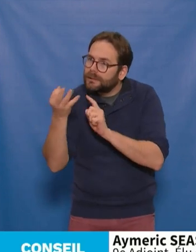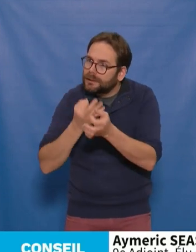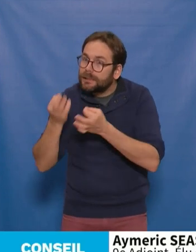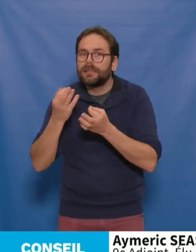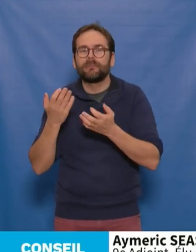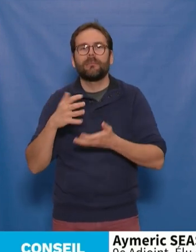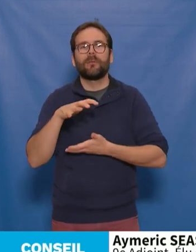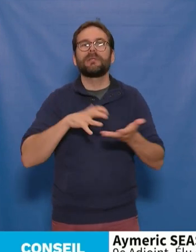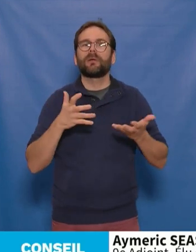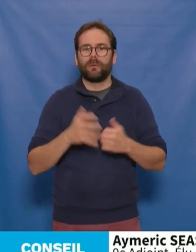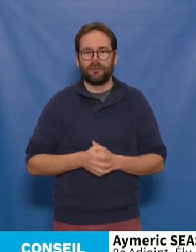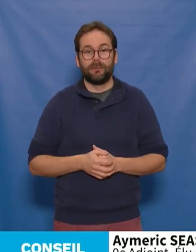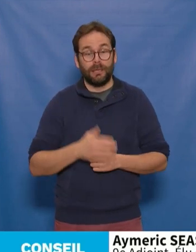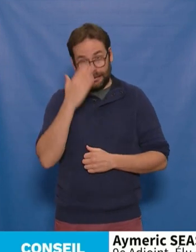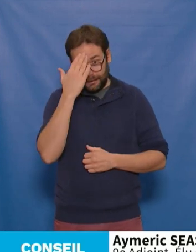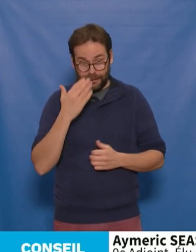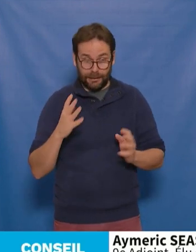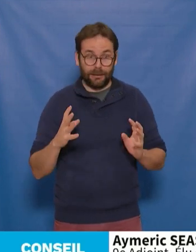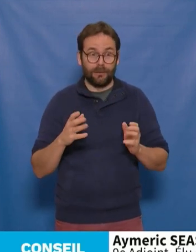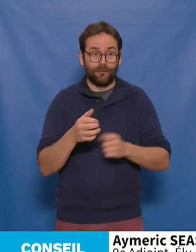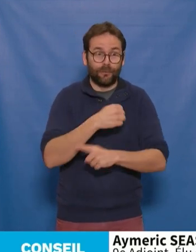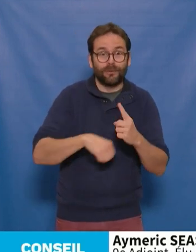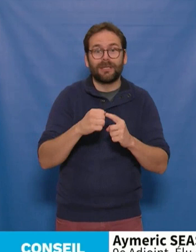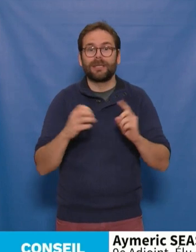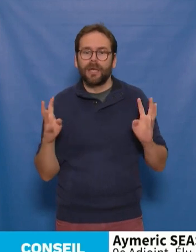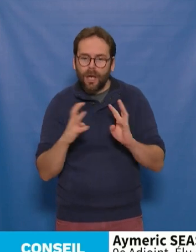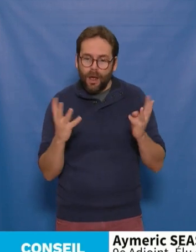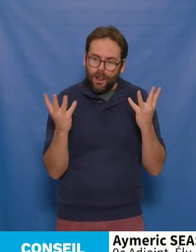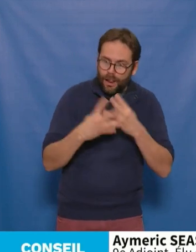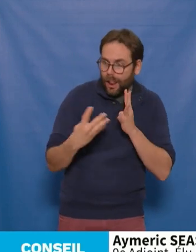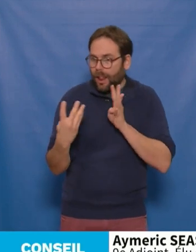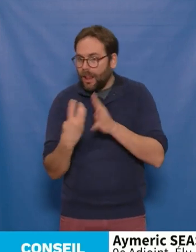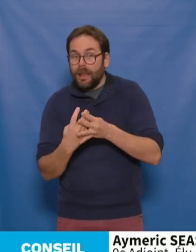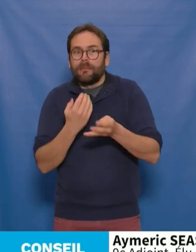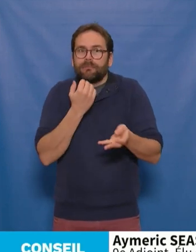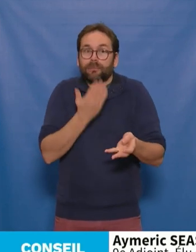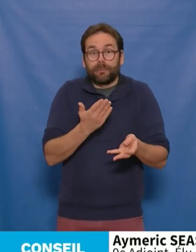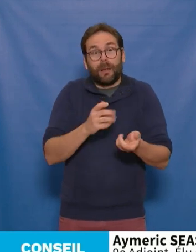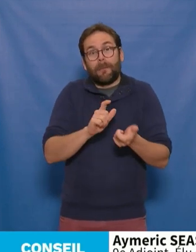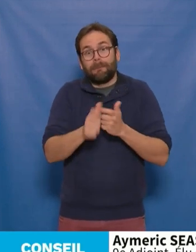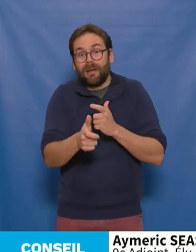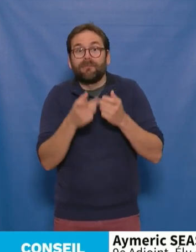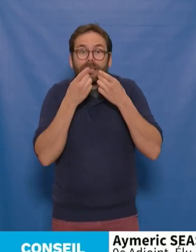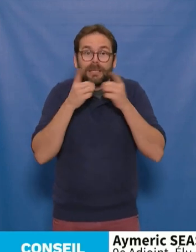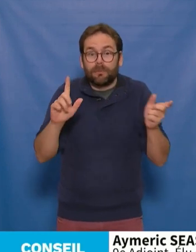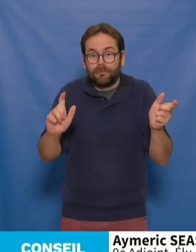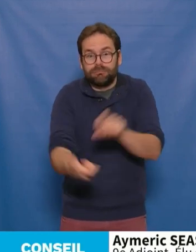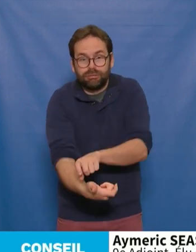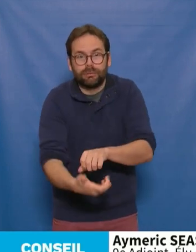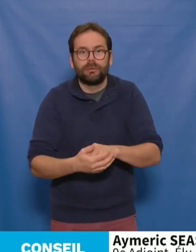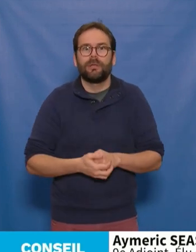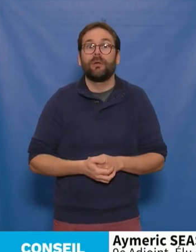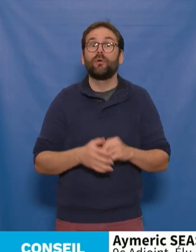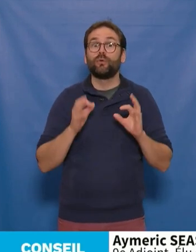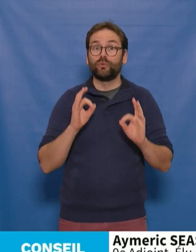société perd les moyens de se comprendre et de s'imaginer avec vitalité, c'est la démocratie qui s'effondre. C'est parce que la libre